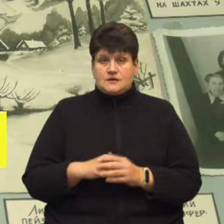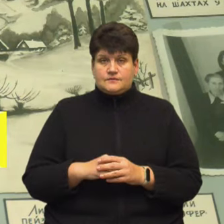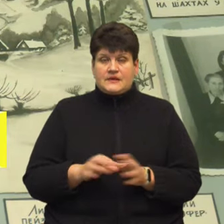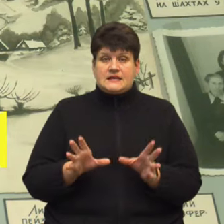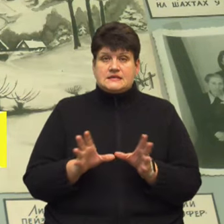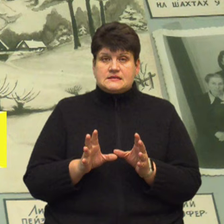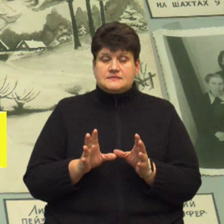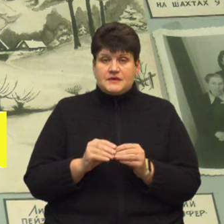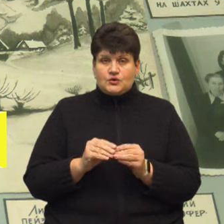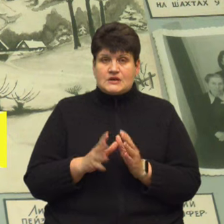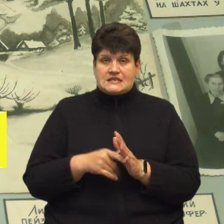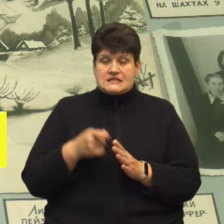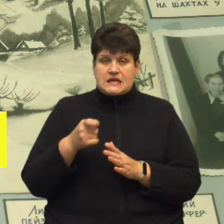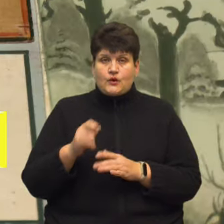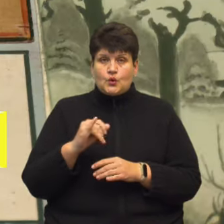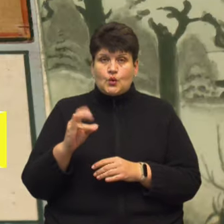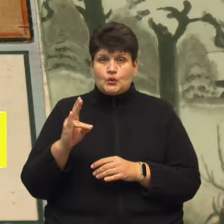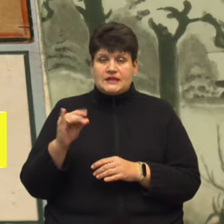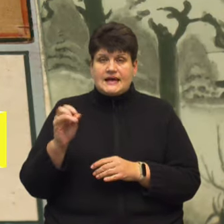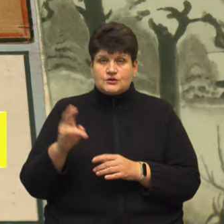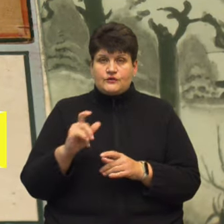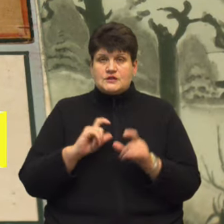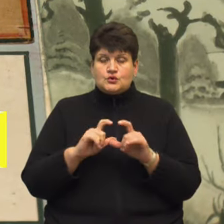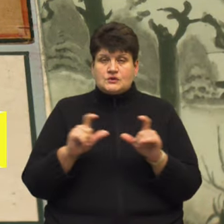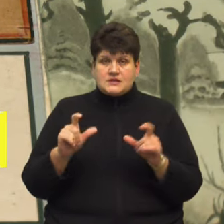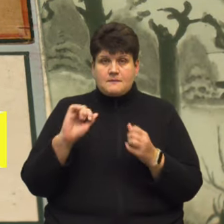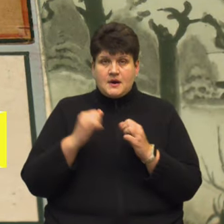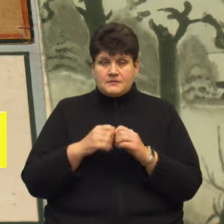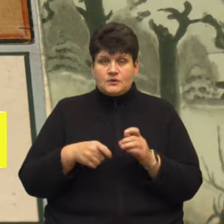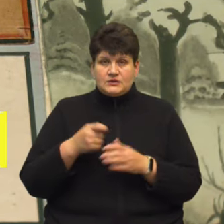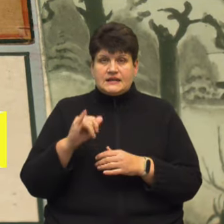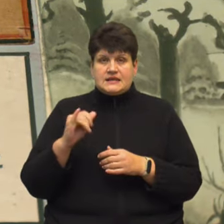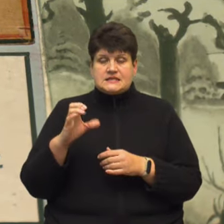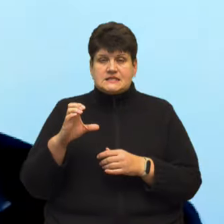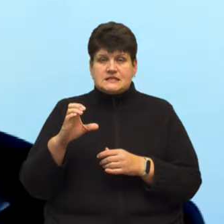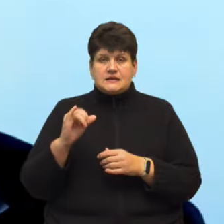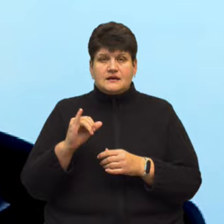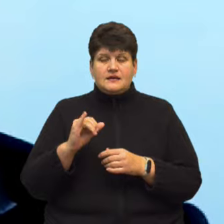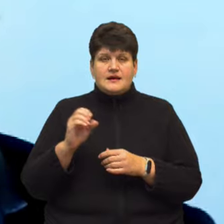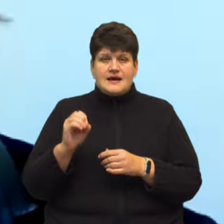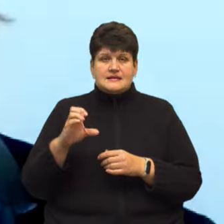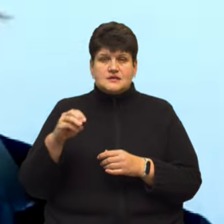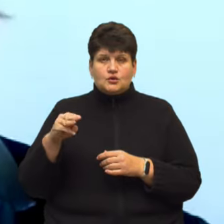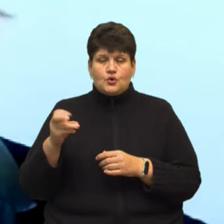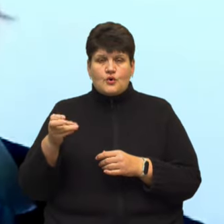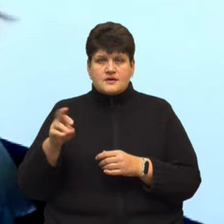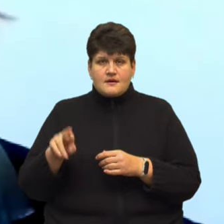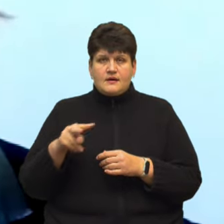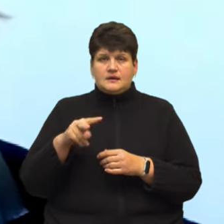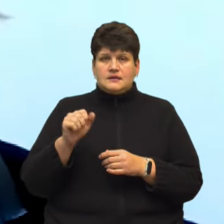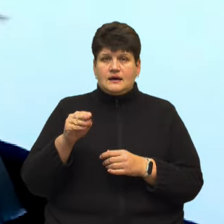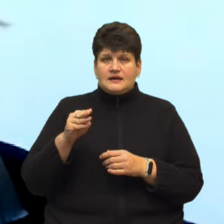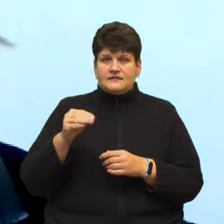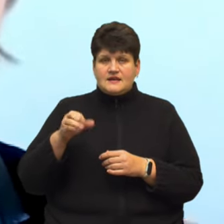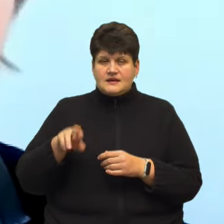заявку до ЮНЕСКО від інституцій пам'яті подали Естонія, Латвія, Литва, Польща та Україна, розповіла експертка робочої групи зі